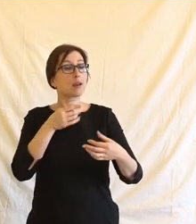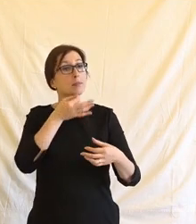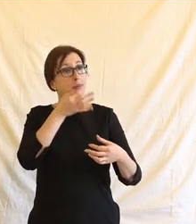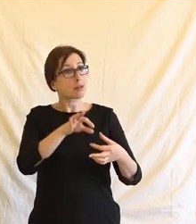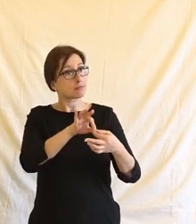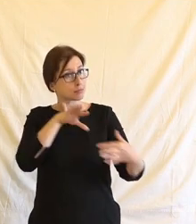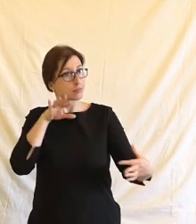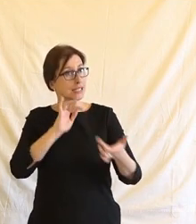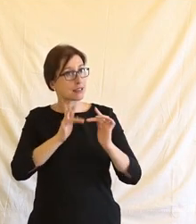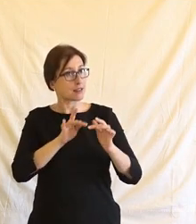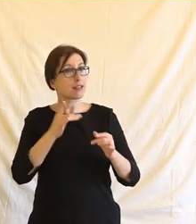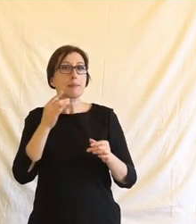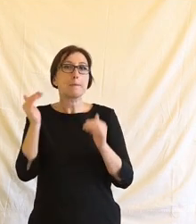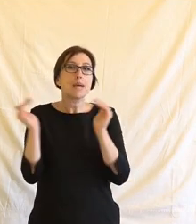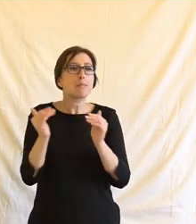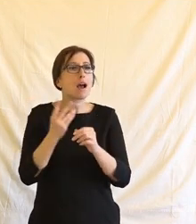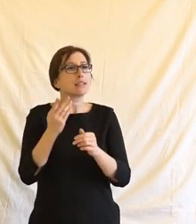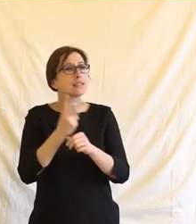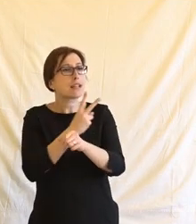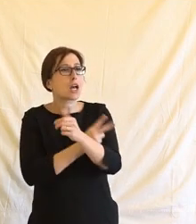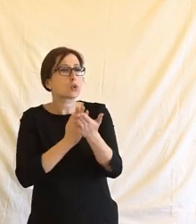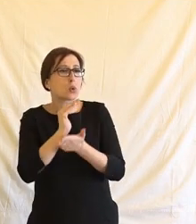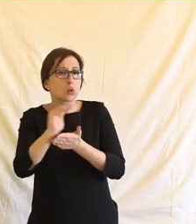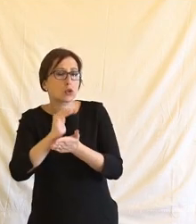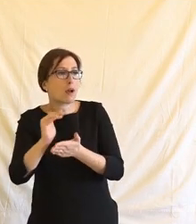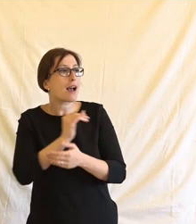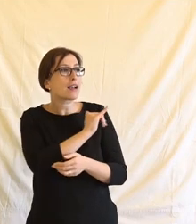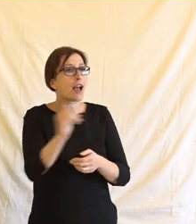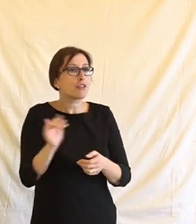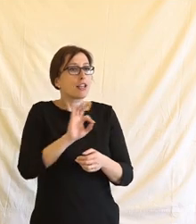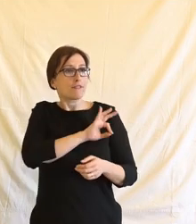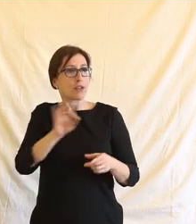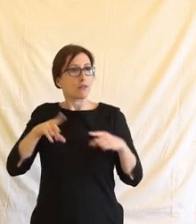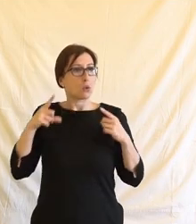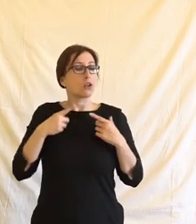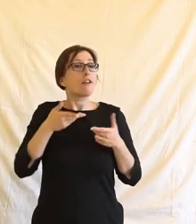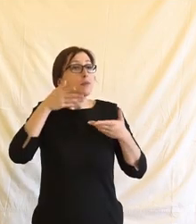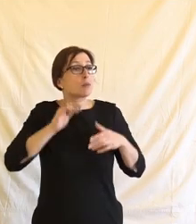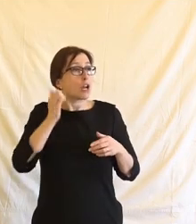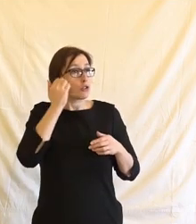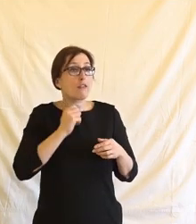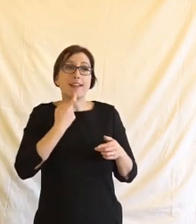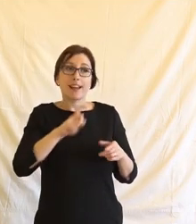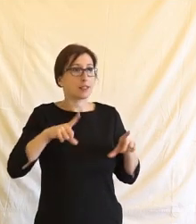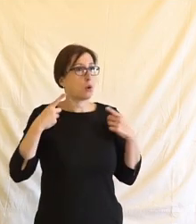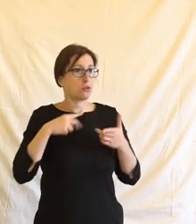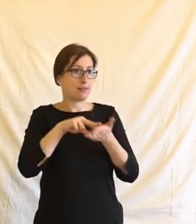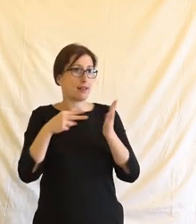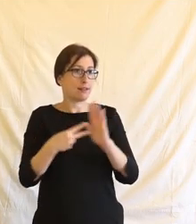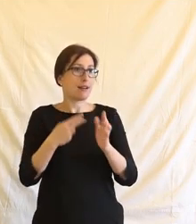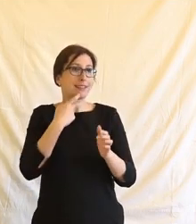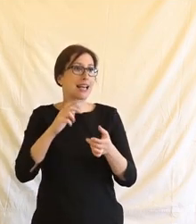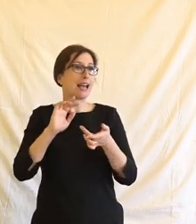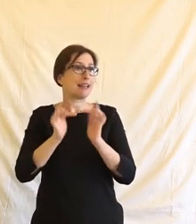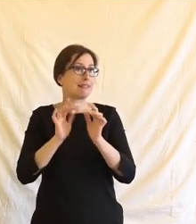některé minimální služby státu, které by mohl využívat každý občan, včetně lidí, kteří nechtějí využívat technologie.